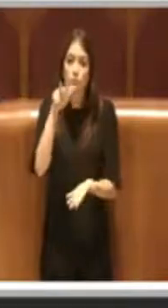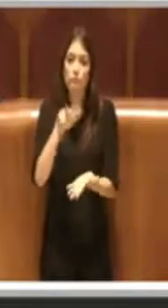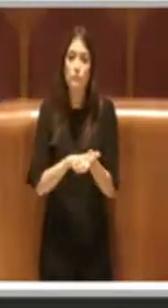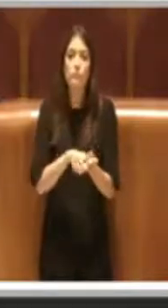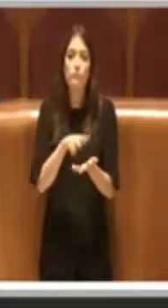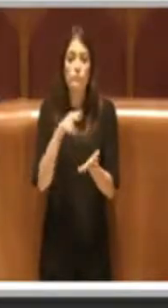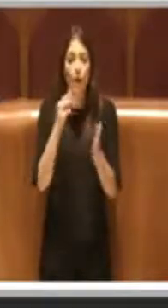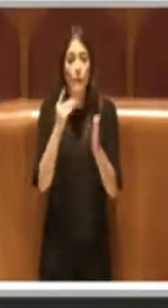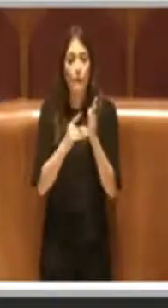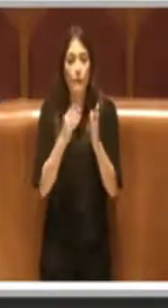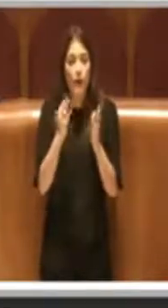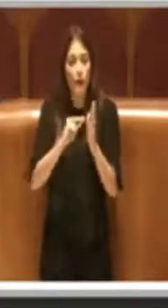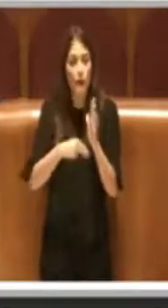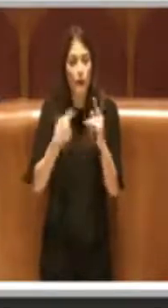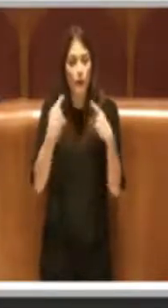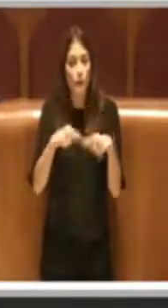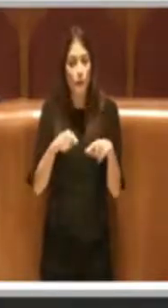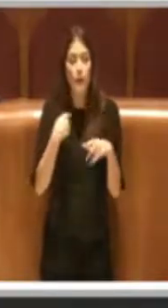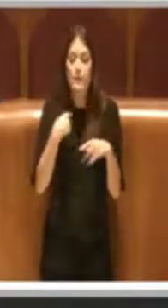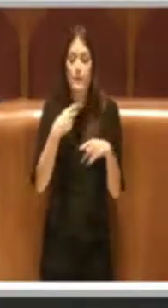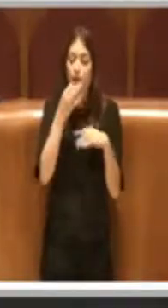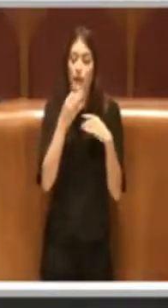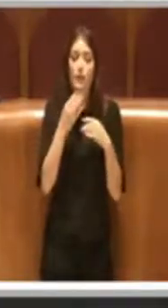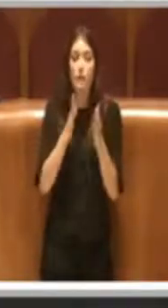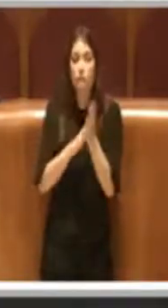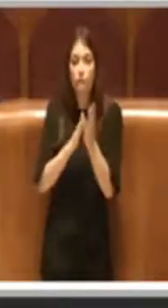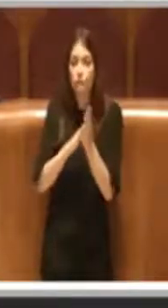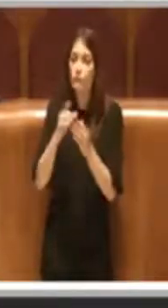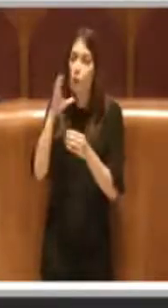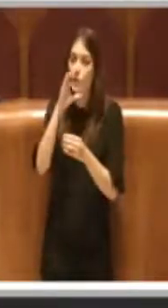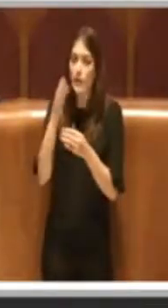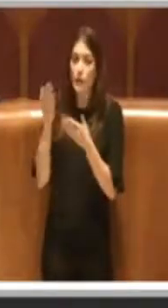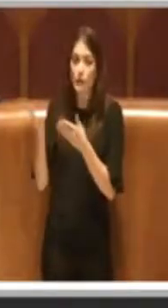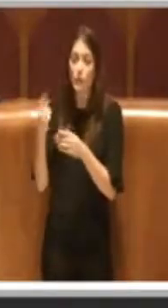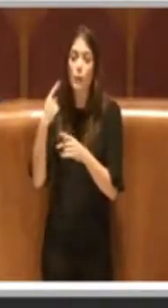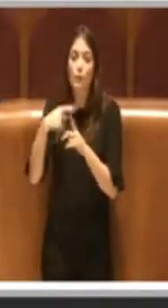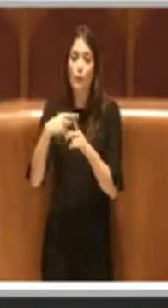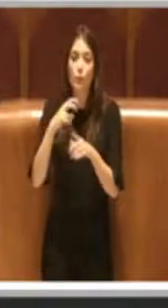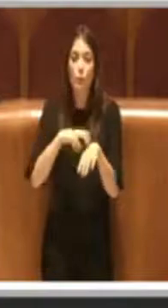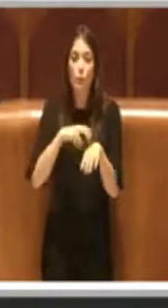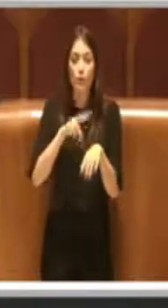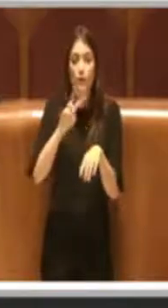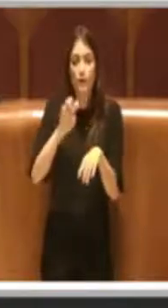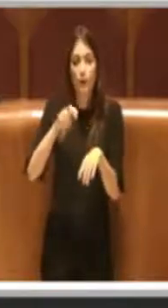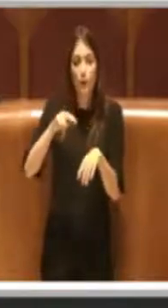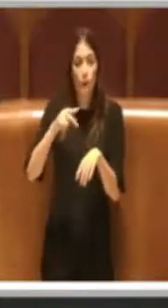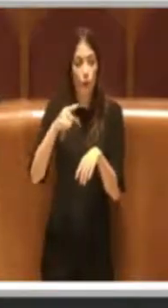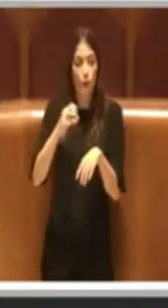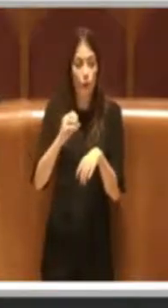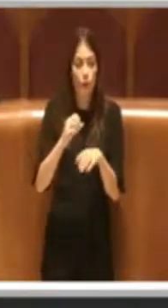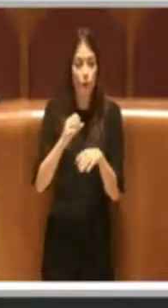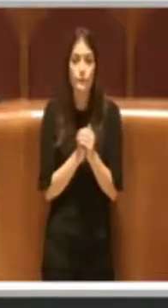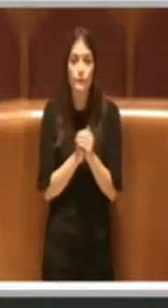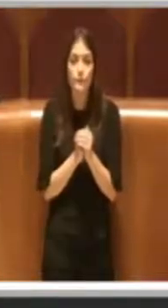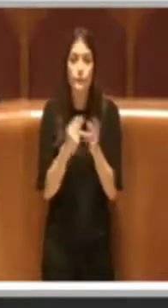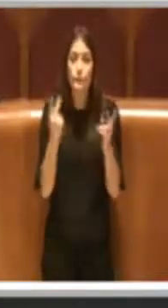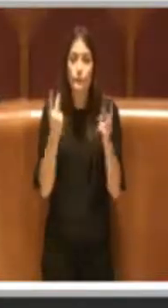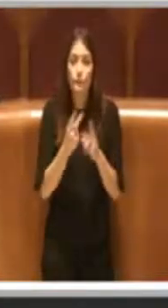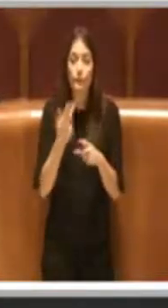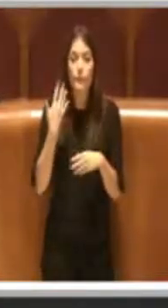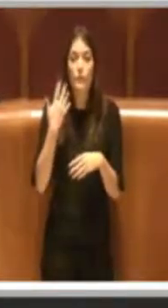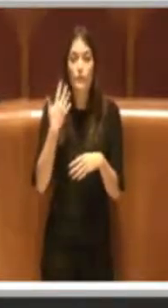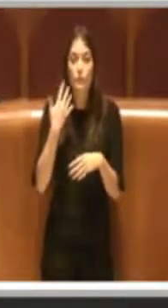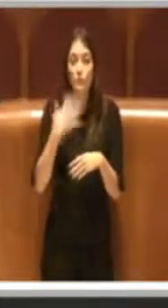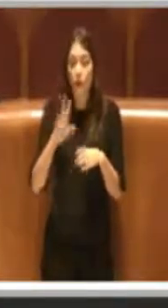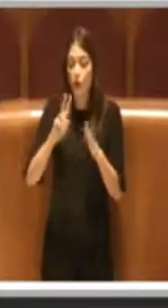prezioso lavoro dell'osservatorio e del dottor Venuto. L'emergenza sanitaria che stiamo vivendo ormai da diversi mesi ha messo a dura prova